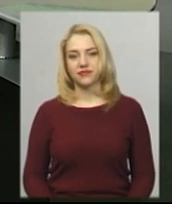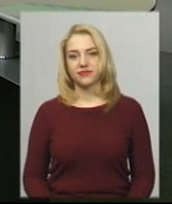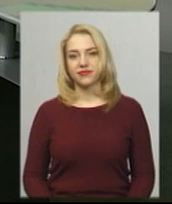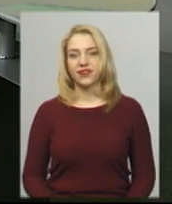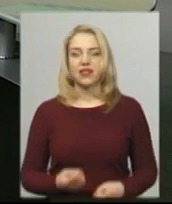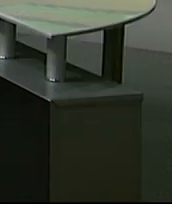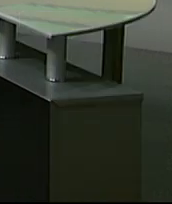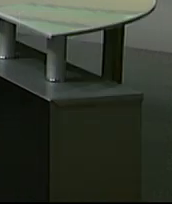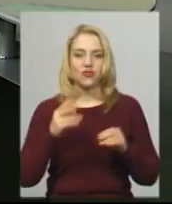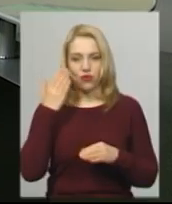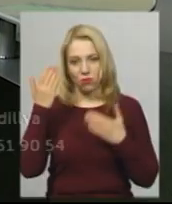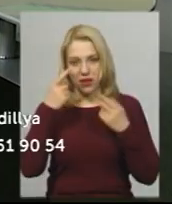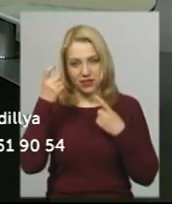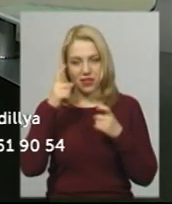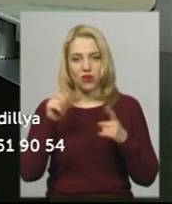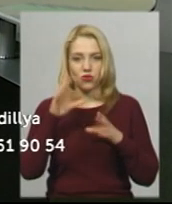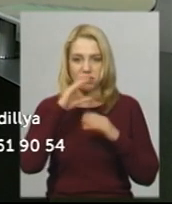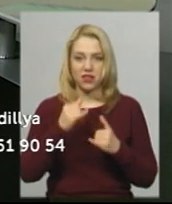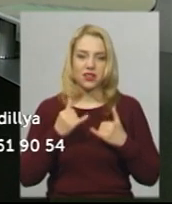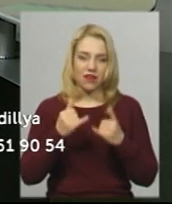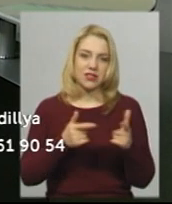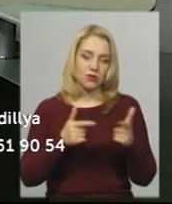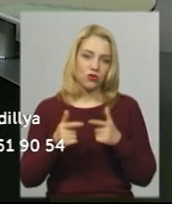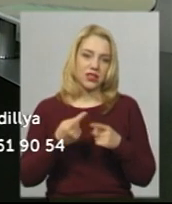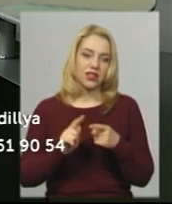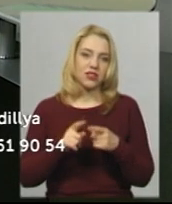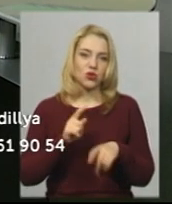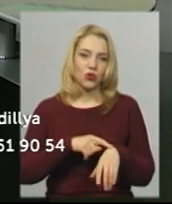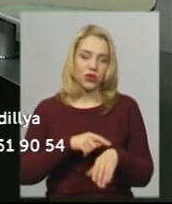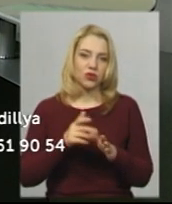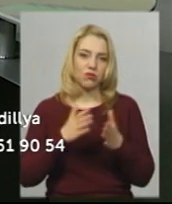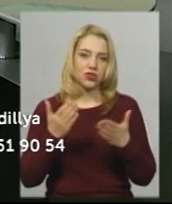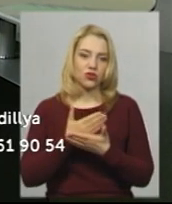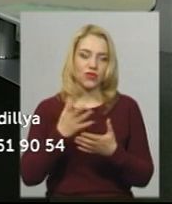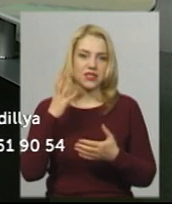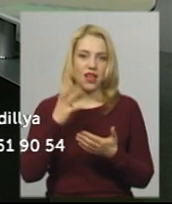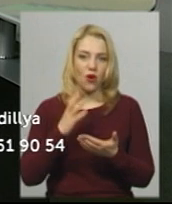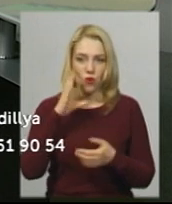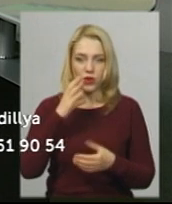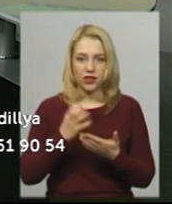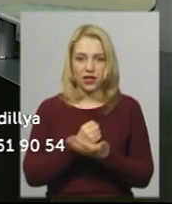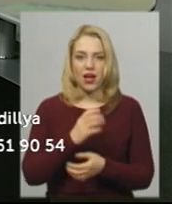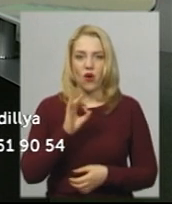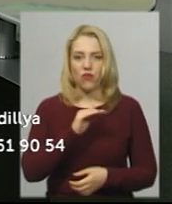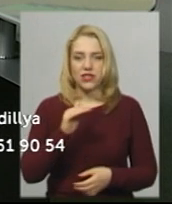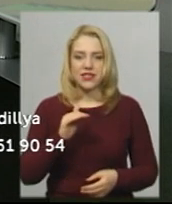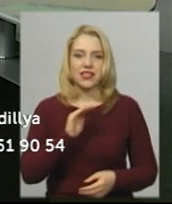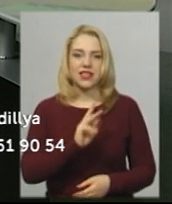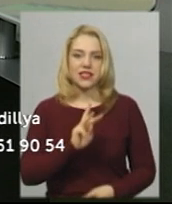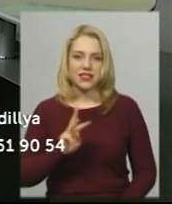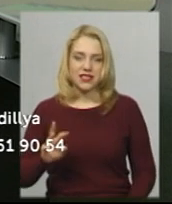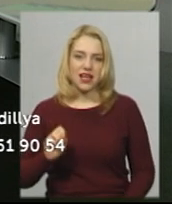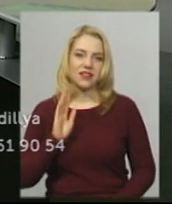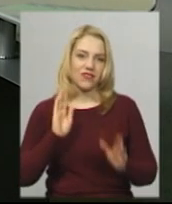Це вся інформація, яку ми встигли для вас підготувати на цю годину. Більше новин знаходьте на нашому офіційному сайті та на сторінці у